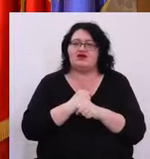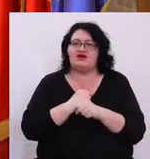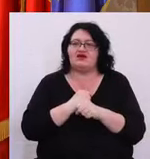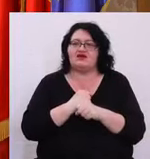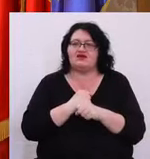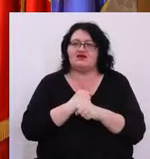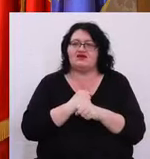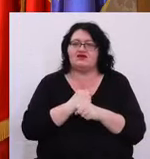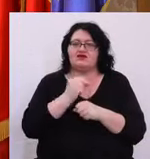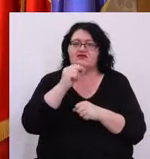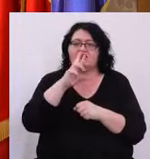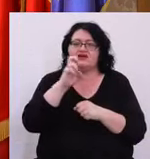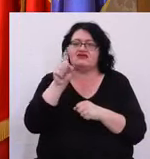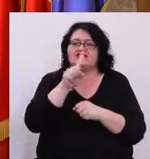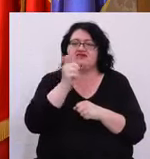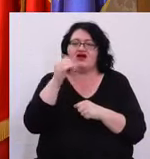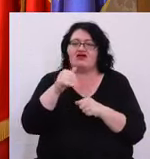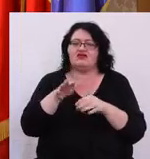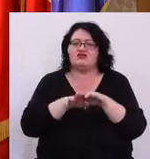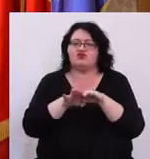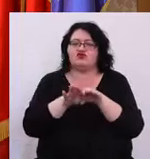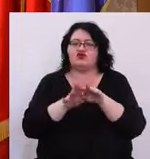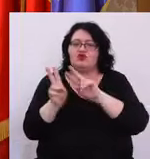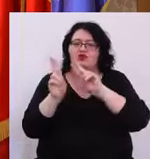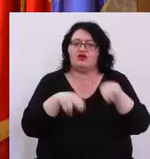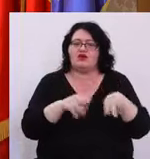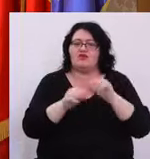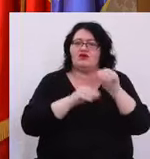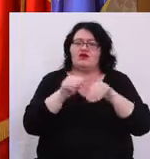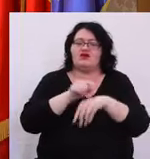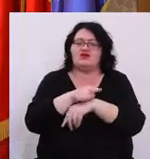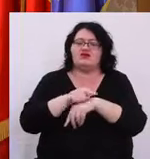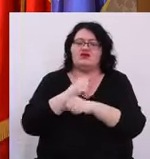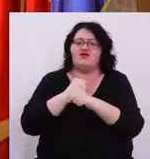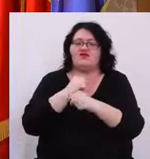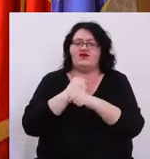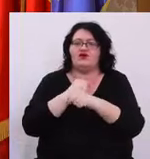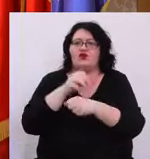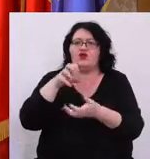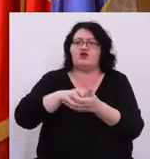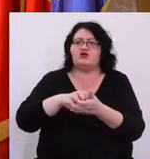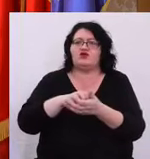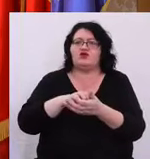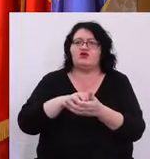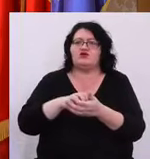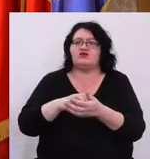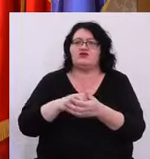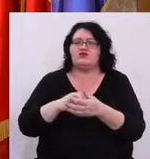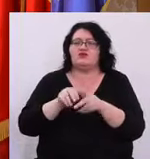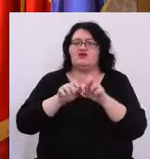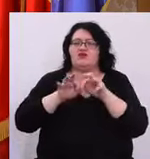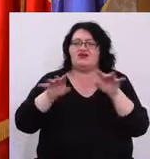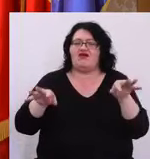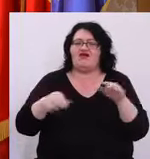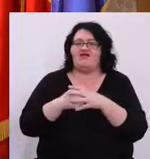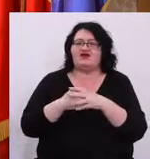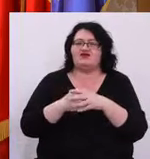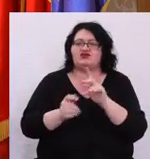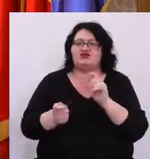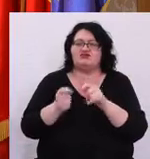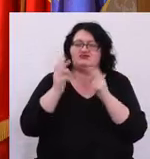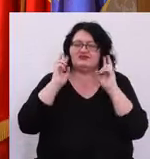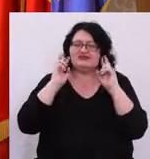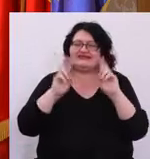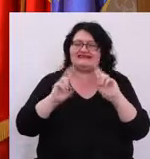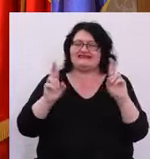Prezan Muncitorii au revenit Cât timp estimați că vor mai îndura locuitorii din zona Praful și Zgomotul Când estimați că